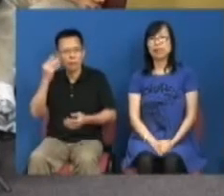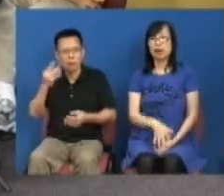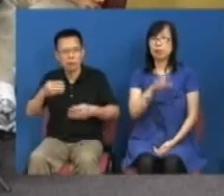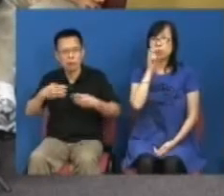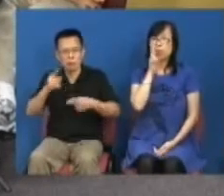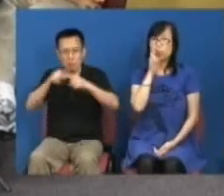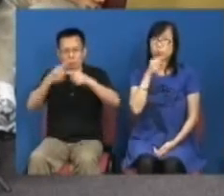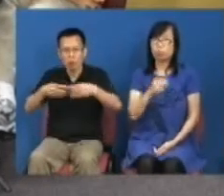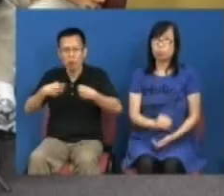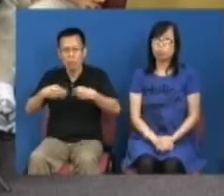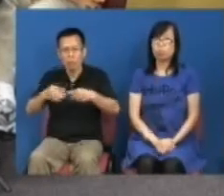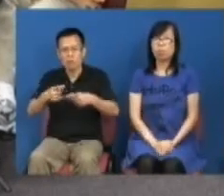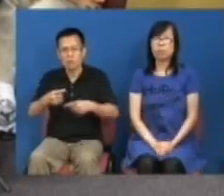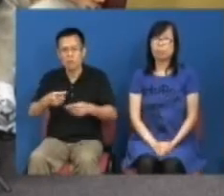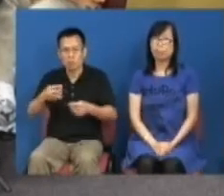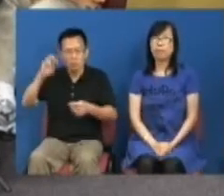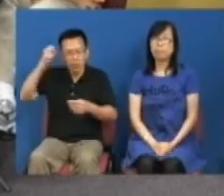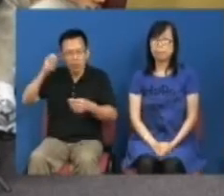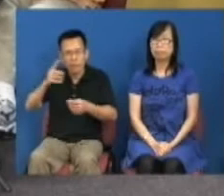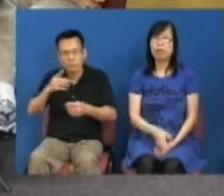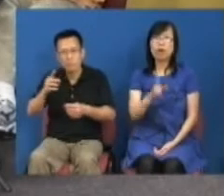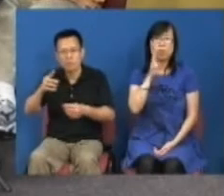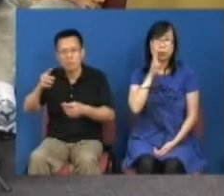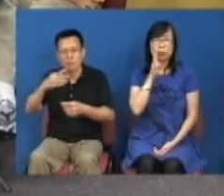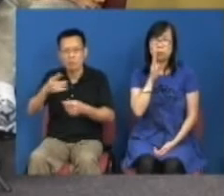派钱刘教授说不用怕还未到临界线